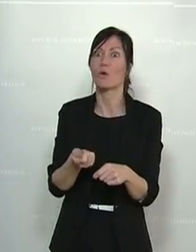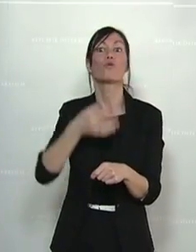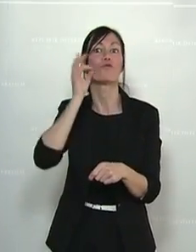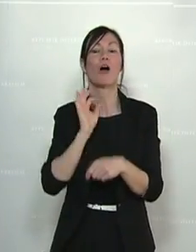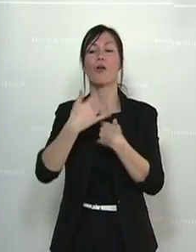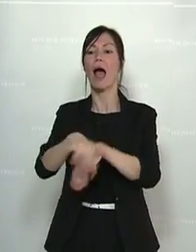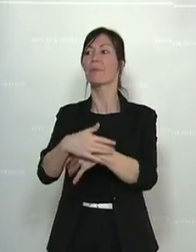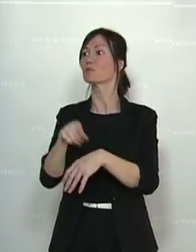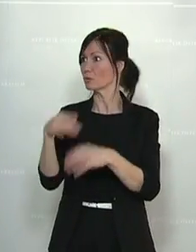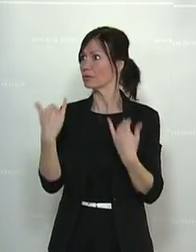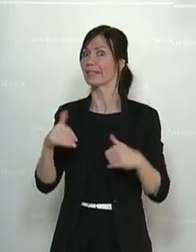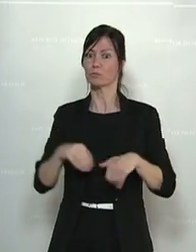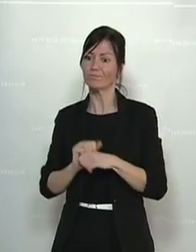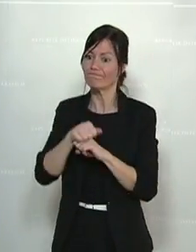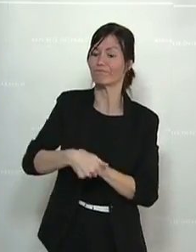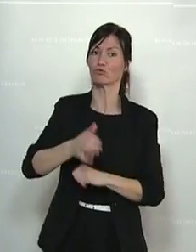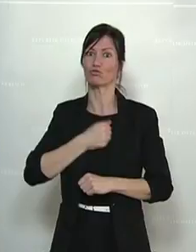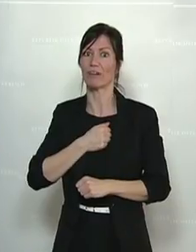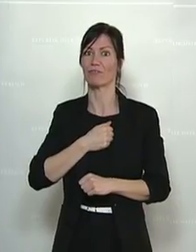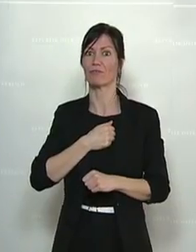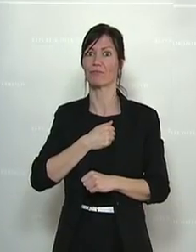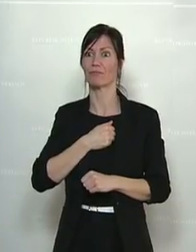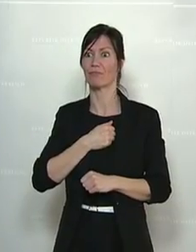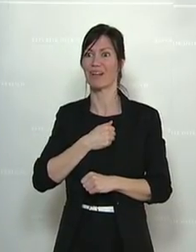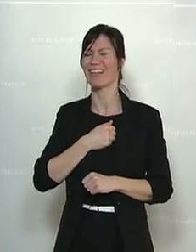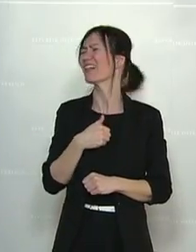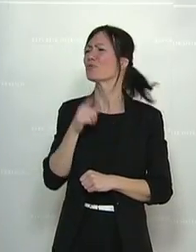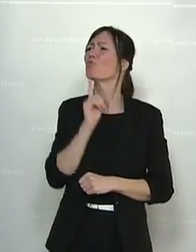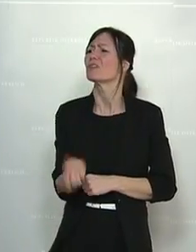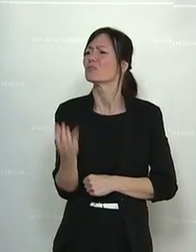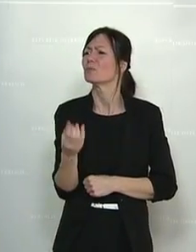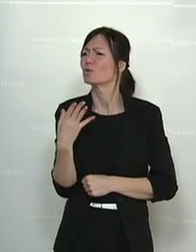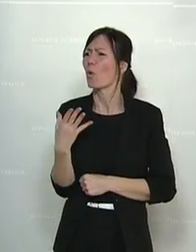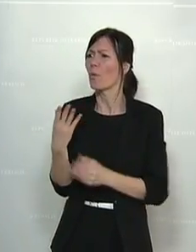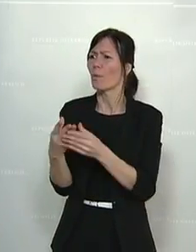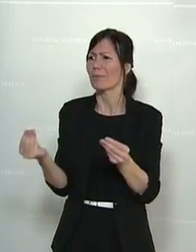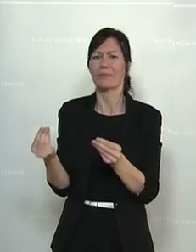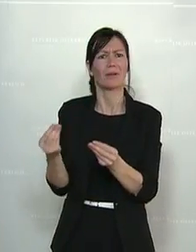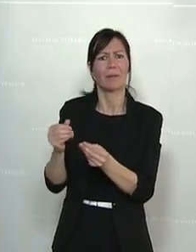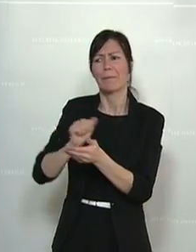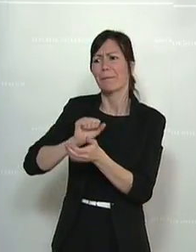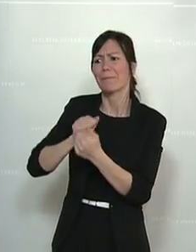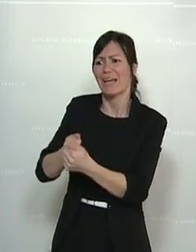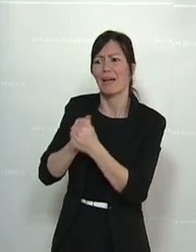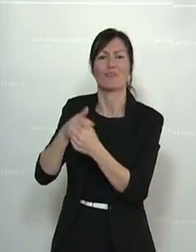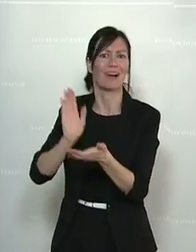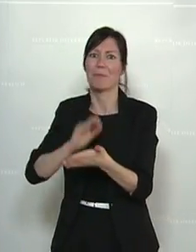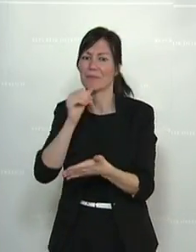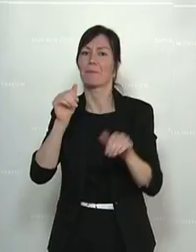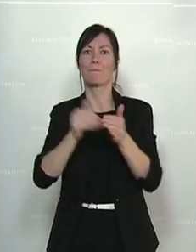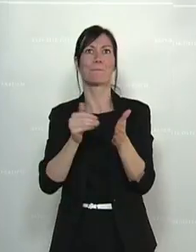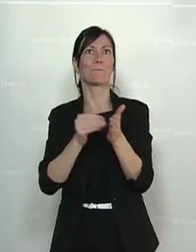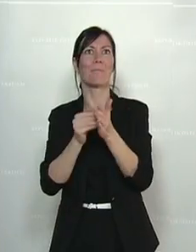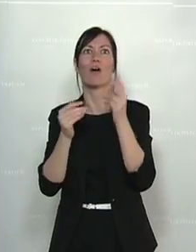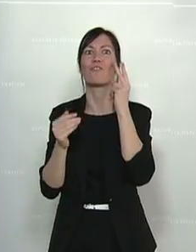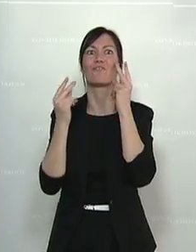Symptombekämpfung reichen. Es braucht Impulse, es braucht eine Richtungsänderung. Und es braucht zusätzliche Förderungen, noch viel mehr als jetzt